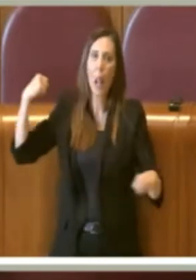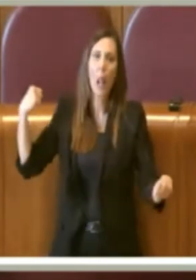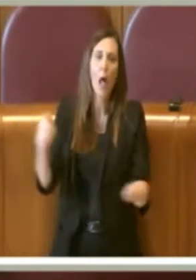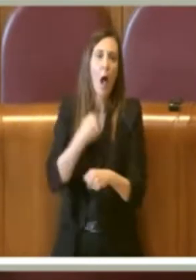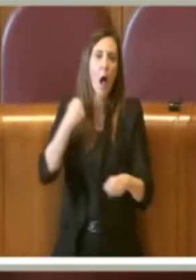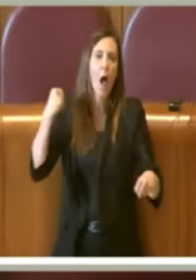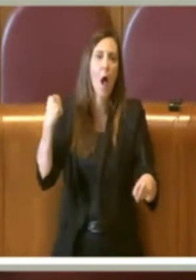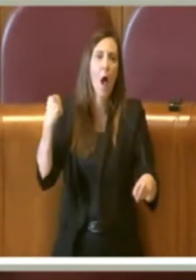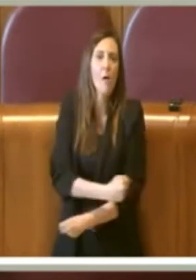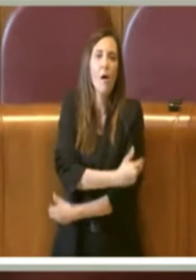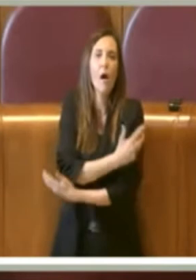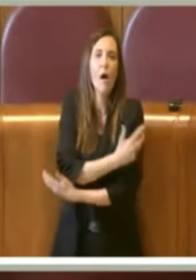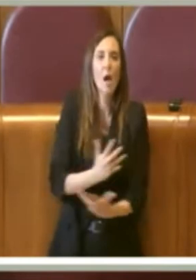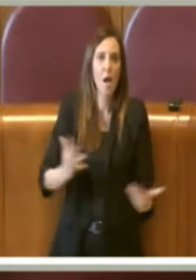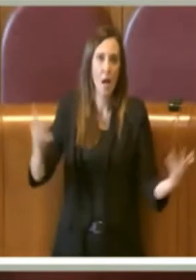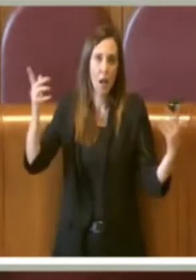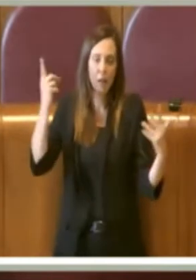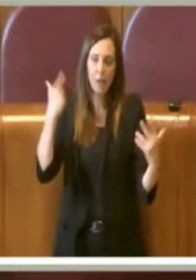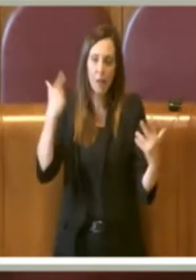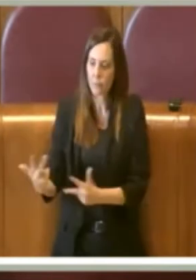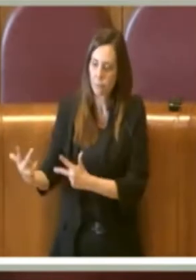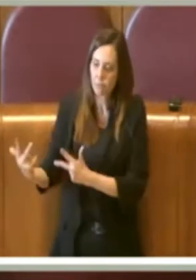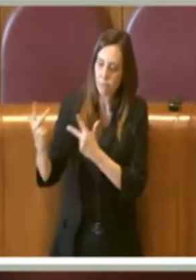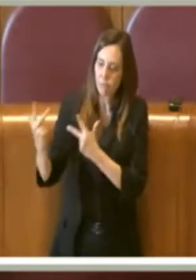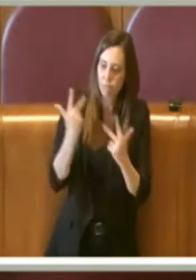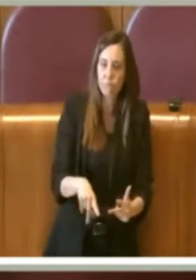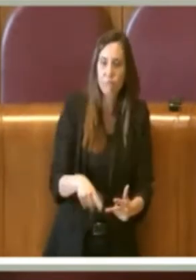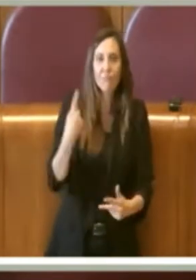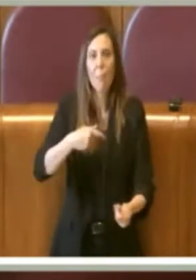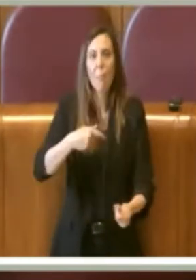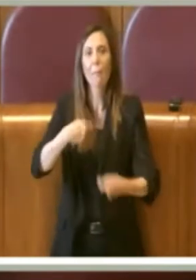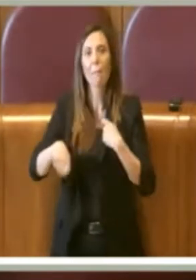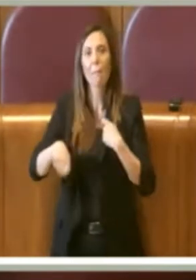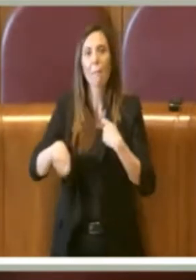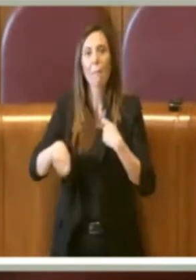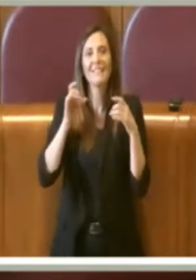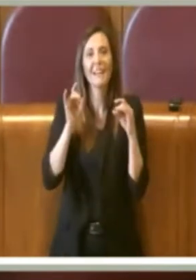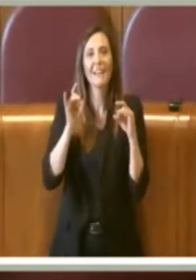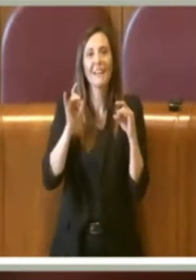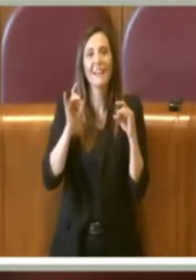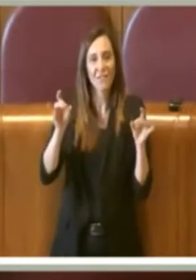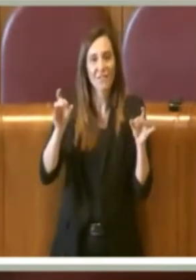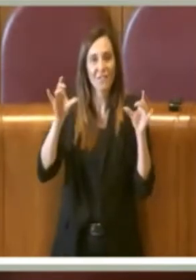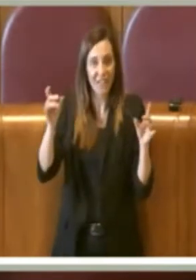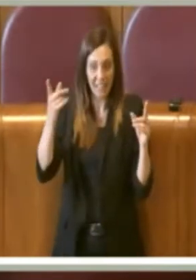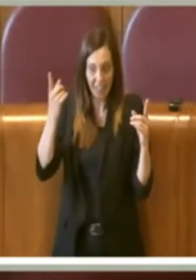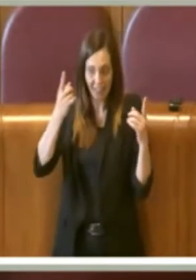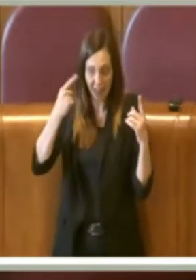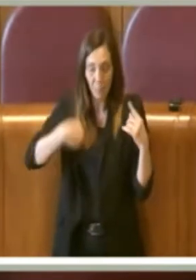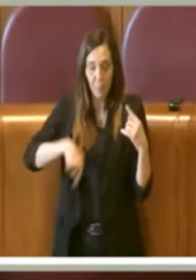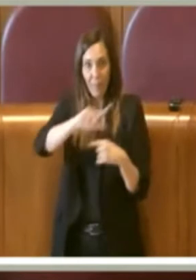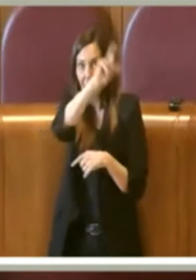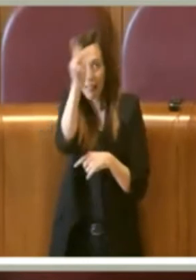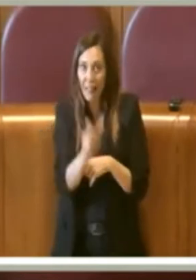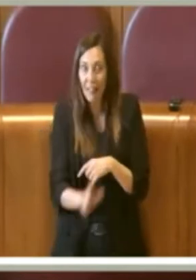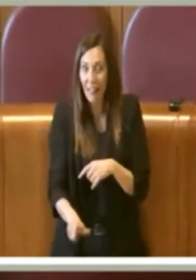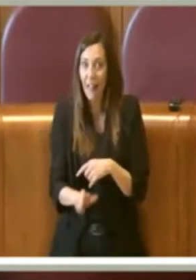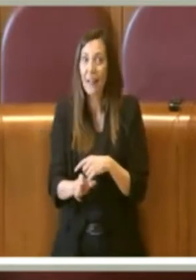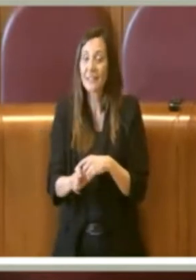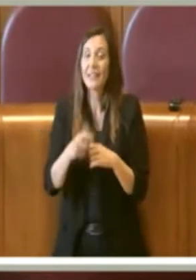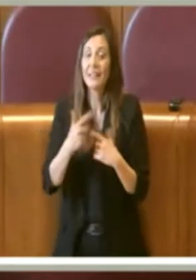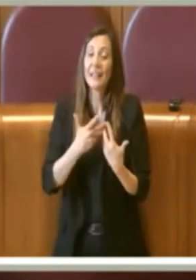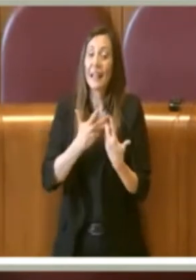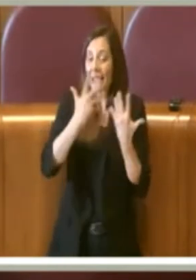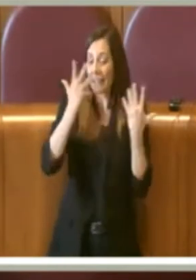per portare ovviamente la visione del plastic free nel nostro paese e